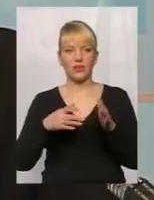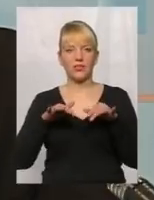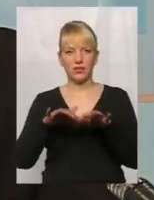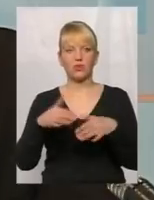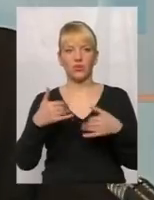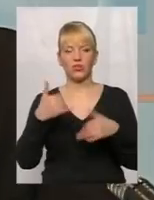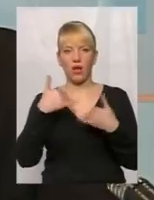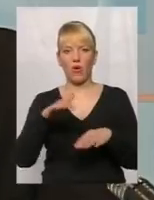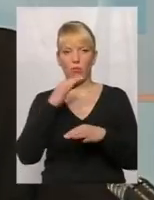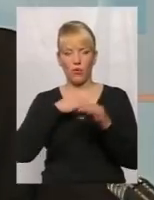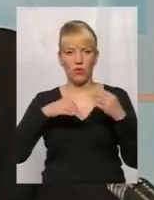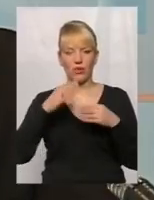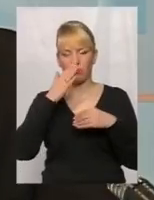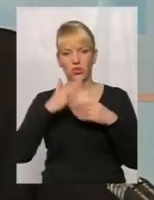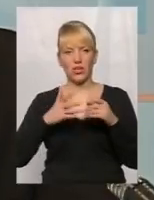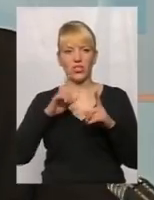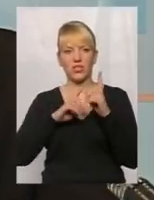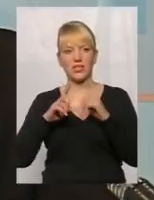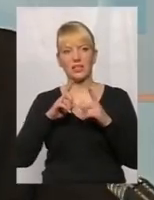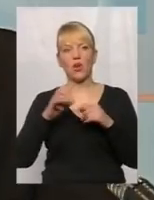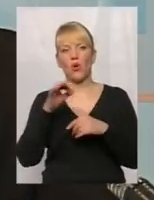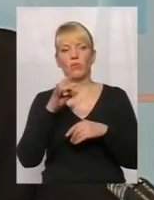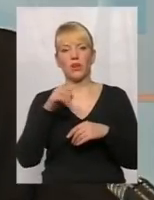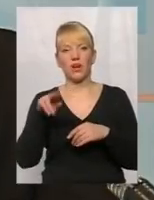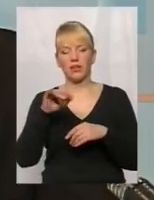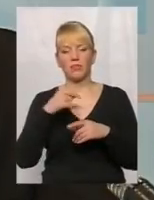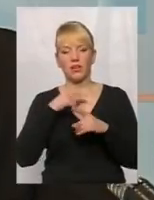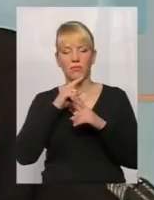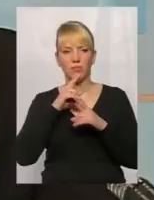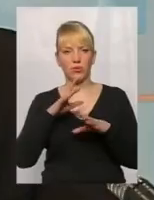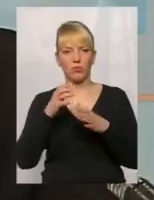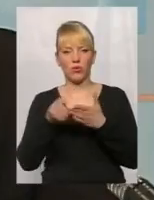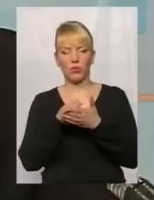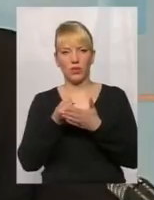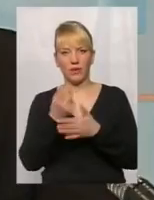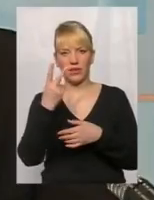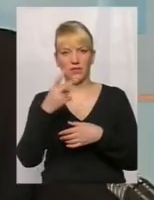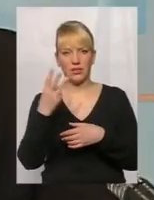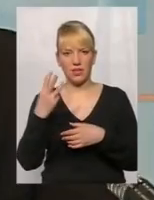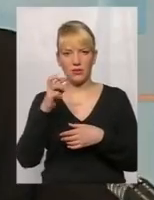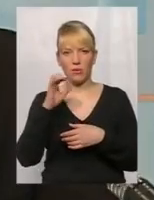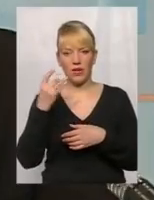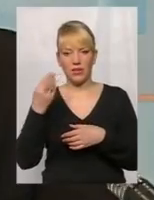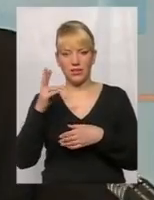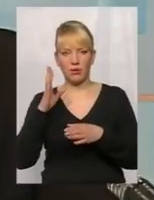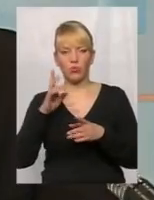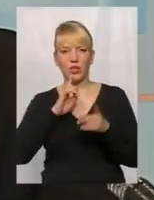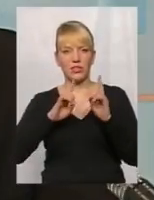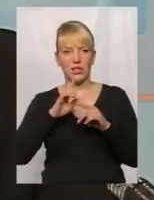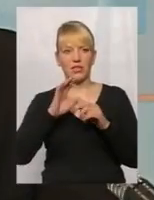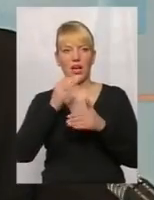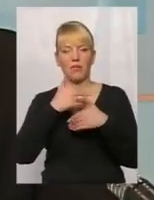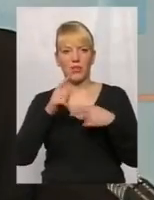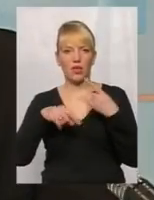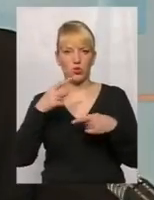і на ближайшій сесії обласної ради, ми вже не будемо це лобіювати, 23 березня сесія відбудеться, а